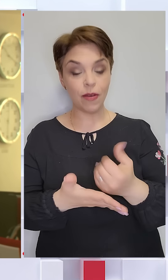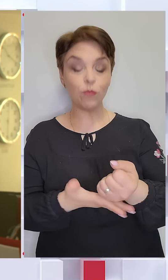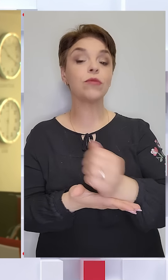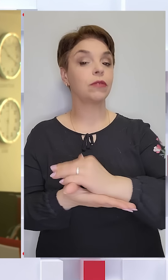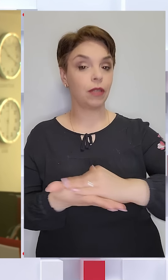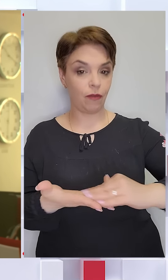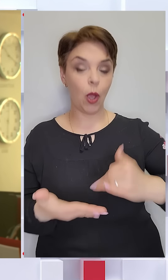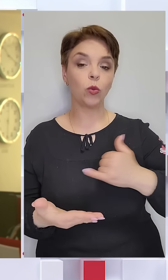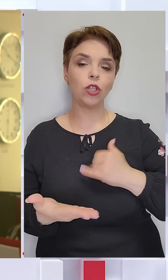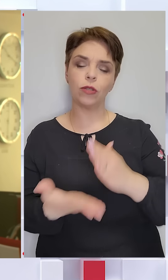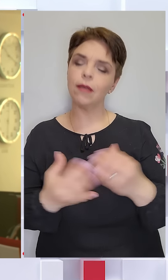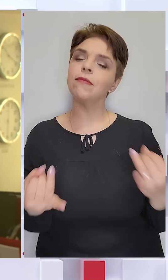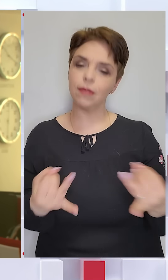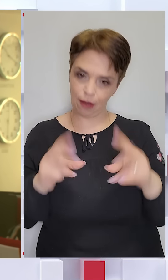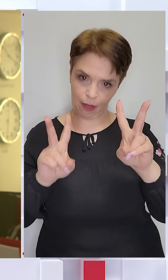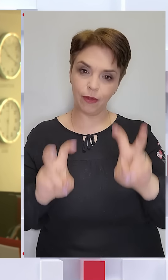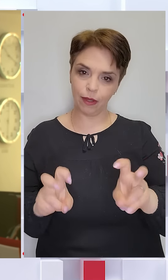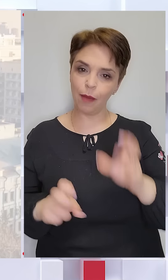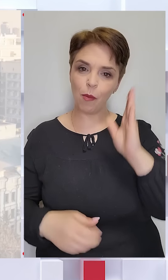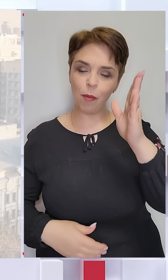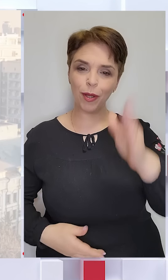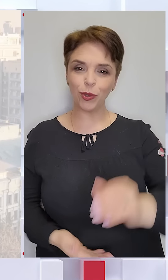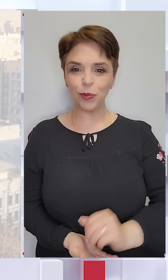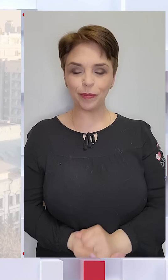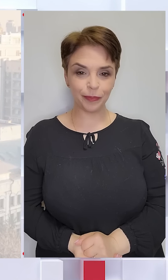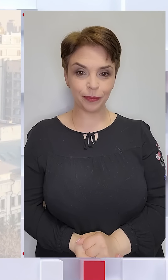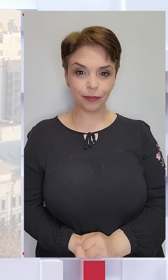триває, в нас ще є цікаві теми попереду.